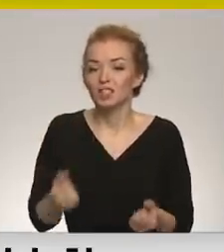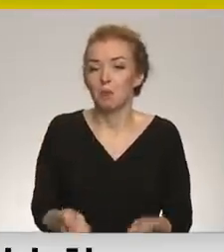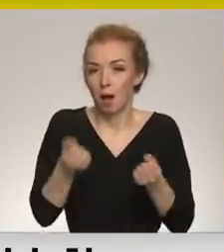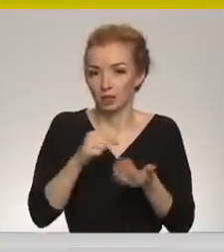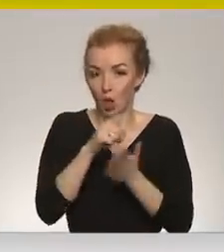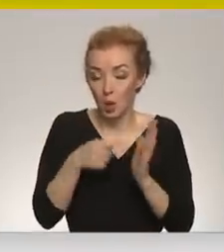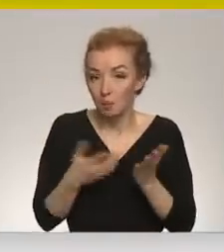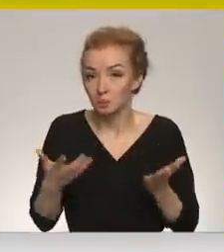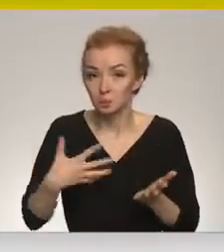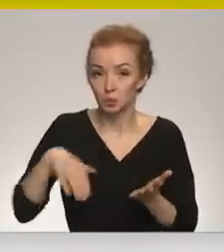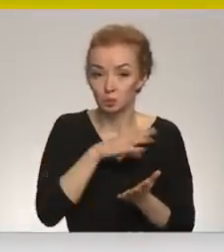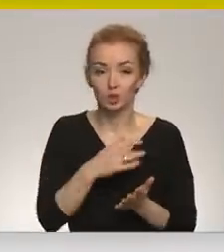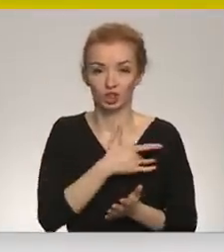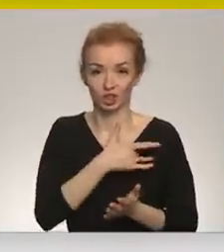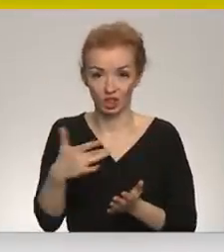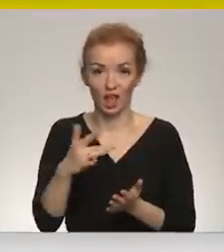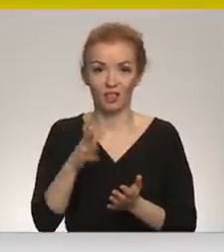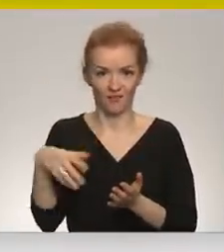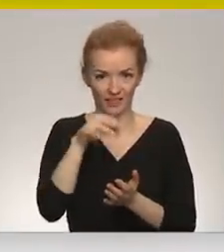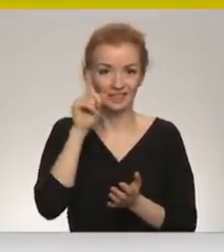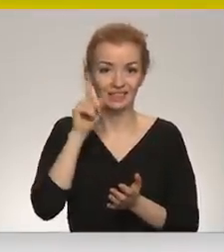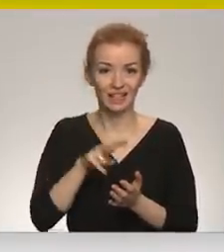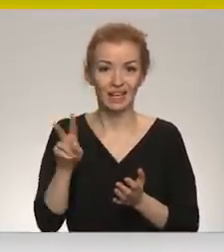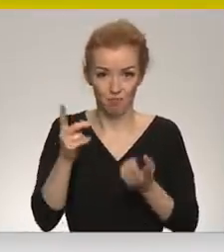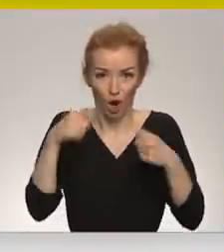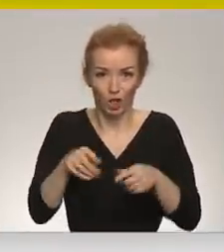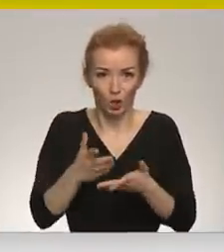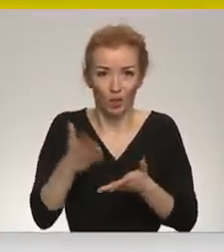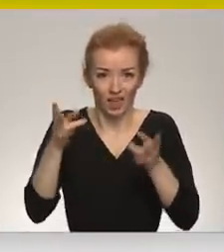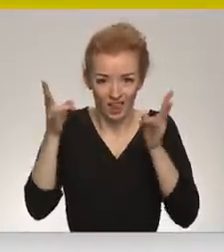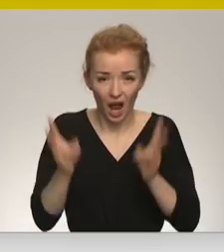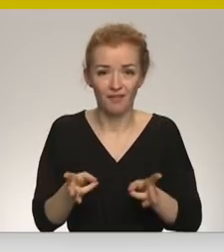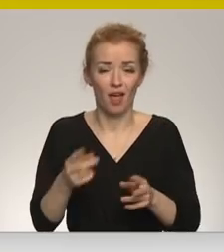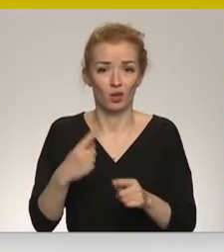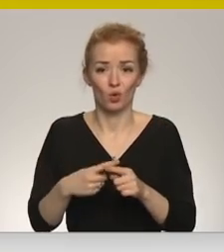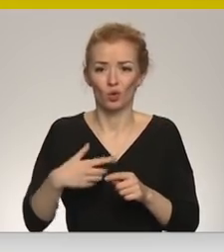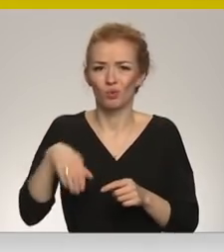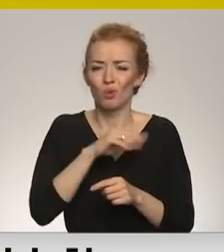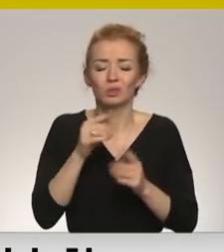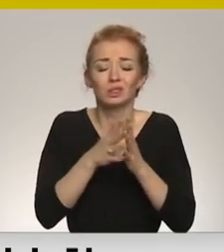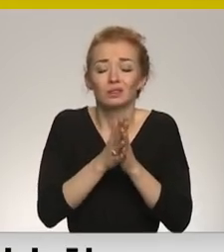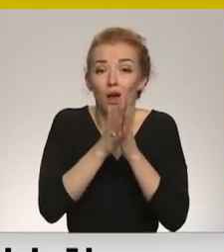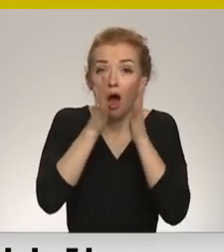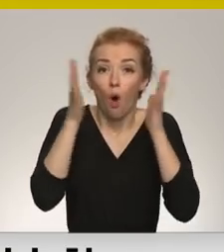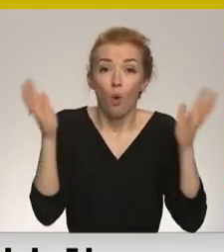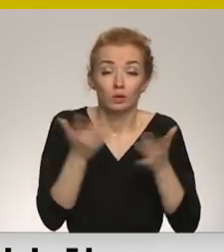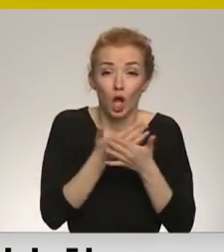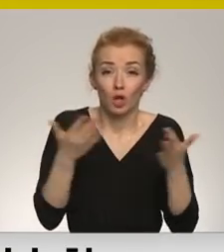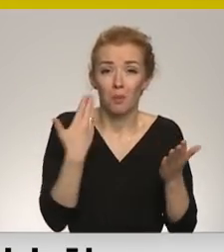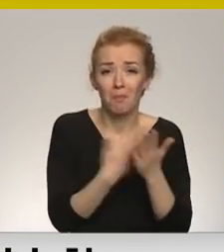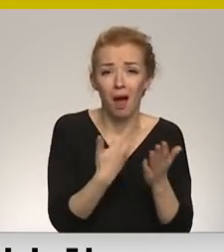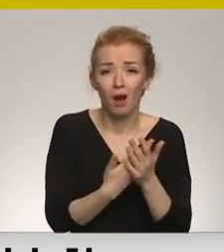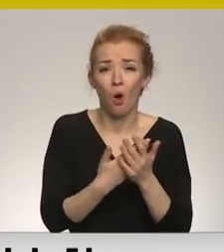Mums šķiet, ka visi zina, ka notiek traģēdija, un mums ir simtiem piemēru un